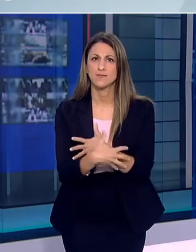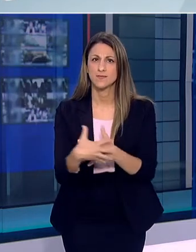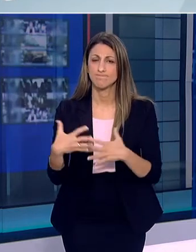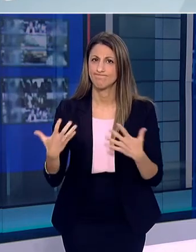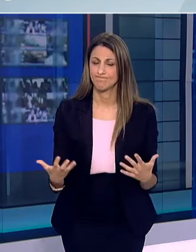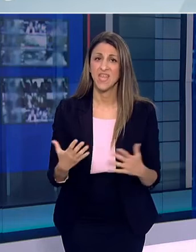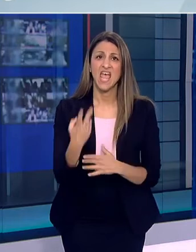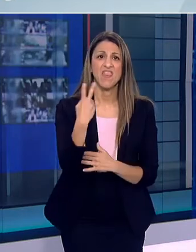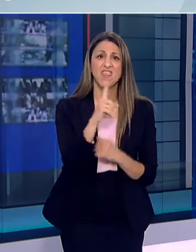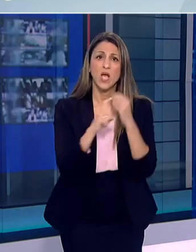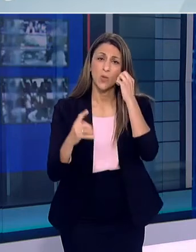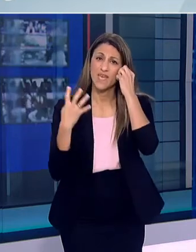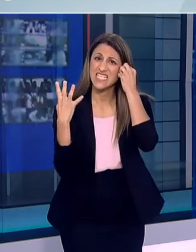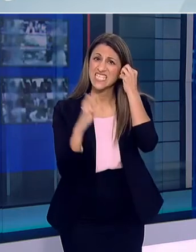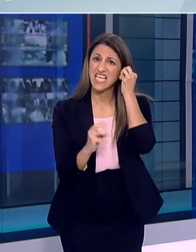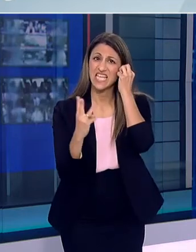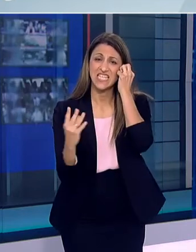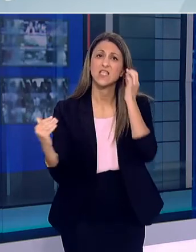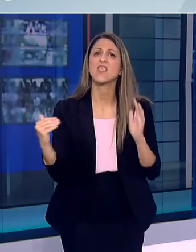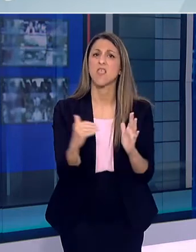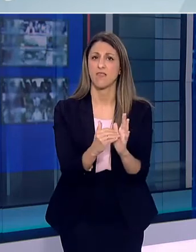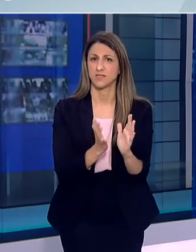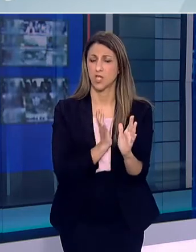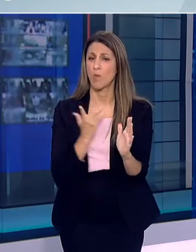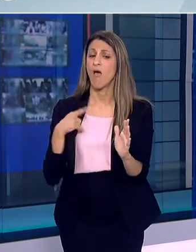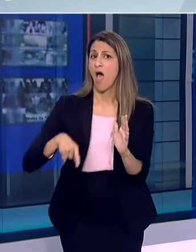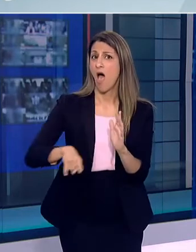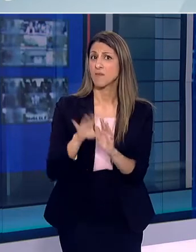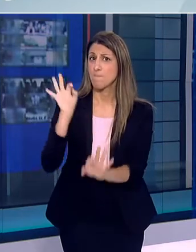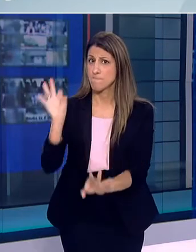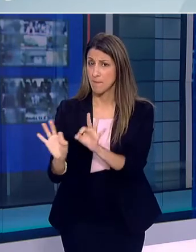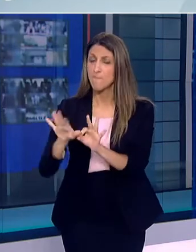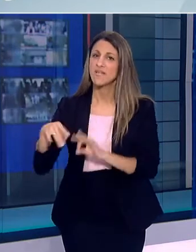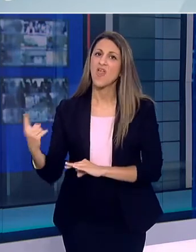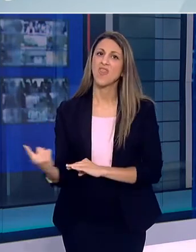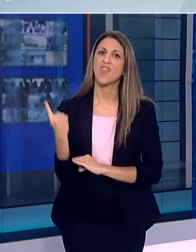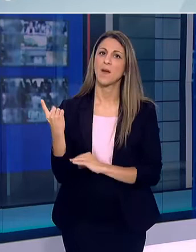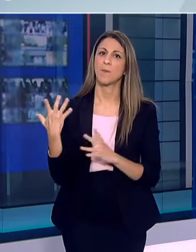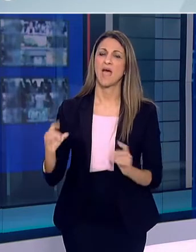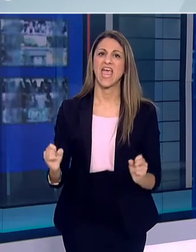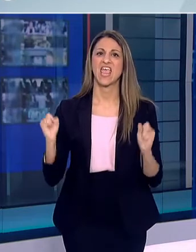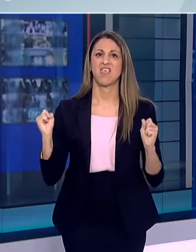Περισσότεροι από 2.043.000 συνάνθρωποι μας, ενώ μολύνθηκαν από τον ιό, ανέρωσαν και έγιναν καλά.